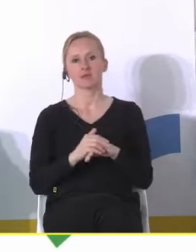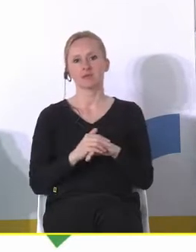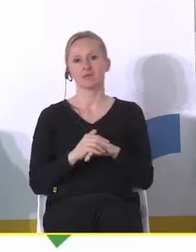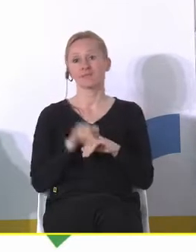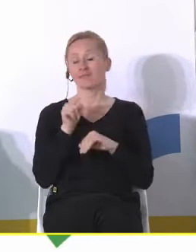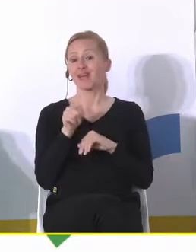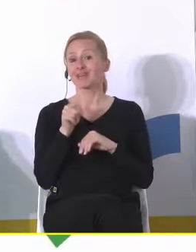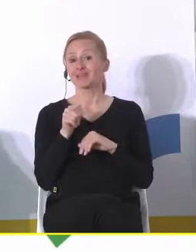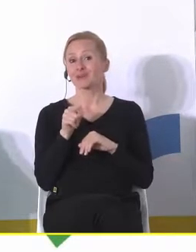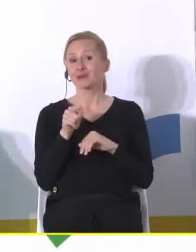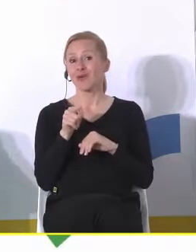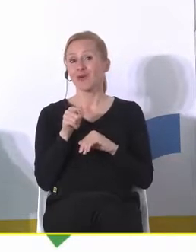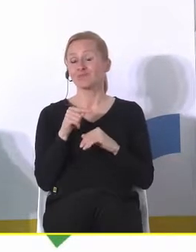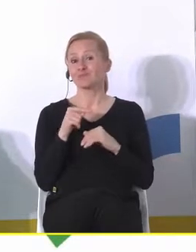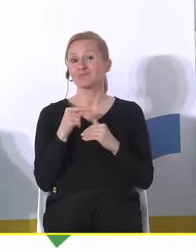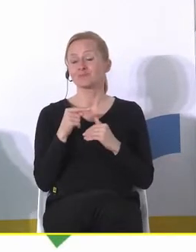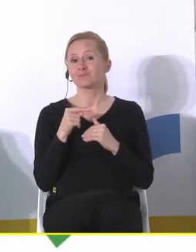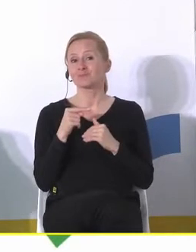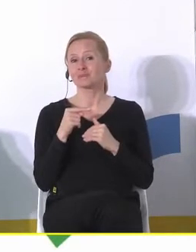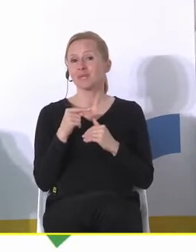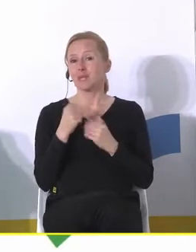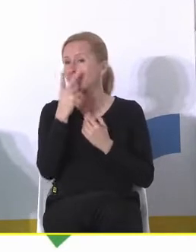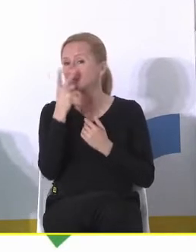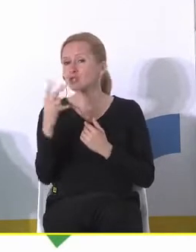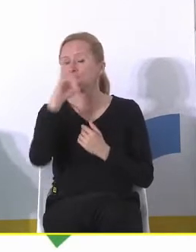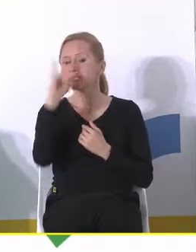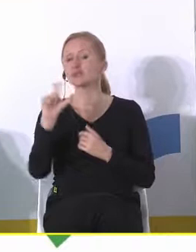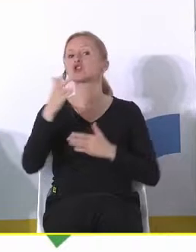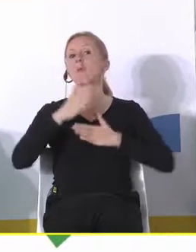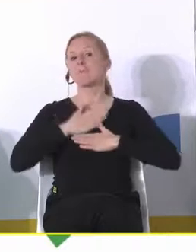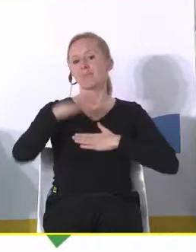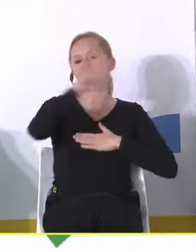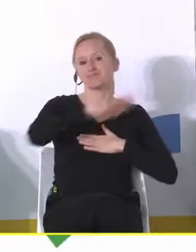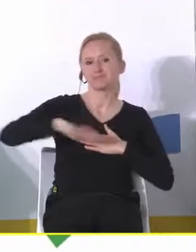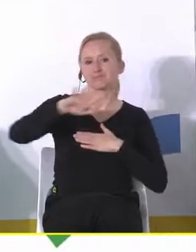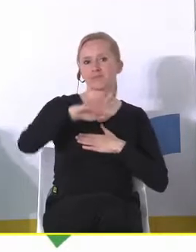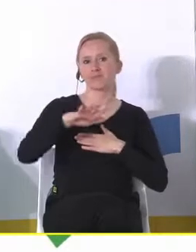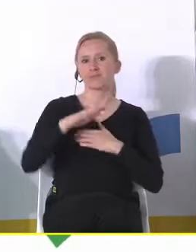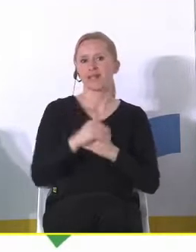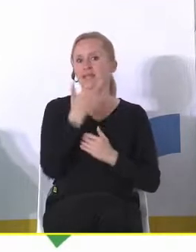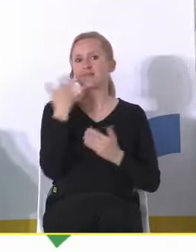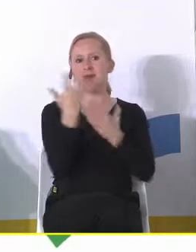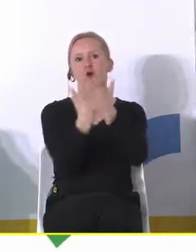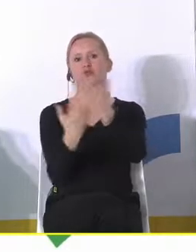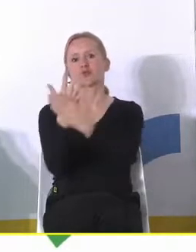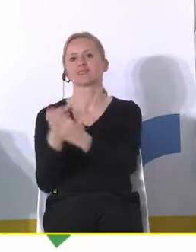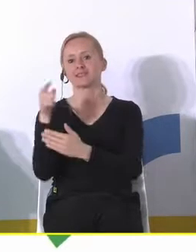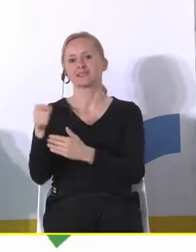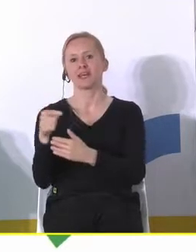no, jak często tak jest, że no nie dostrzegamy tego, co posiadamy, tak? I nie wykorzystujemy